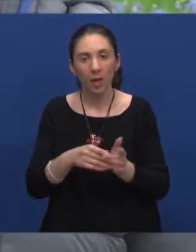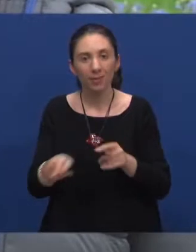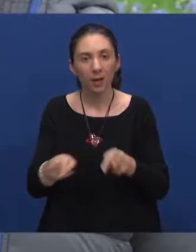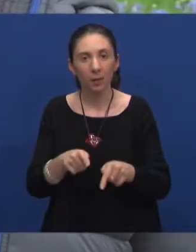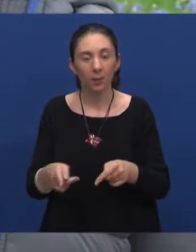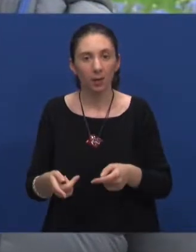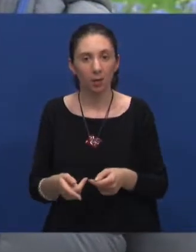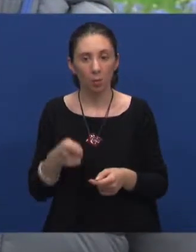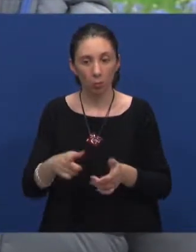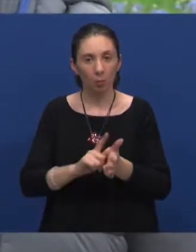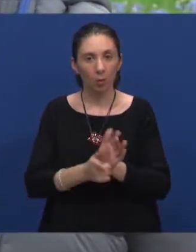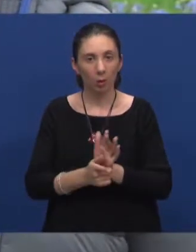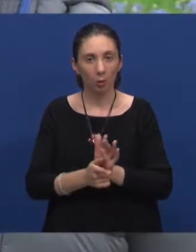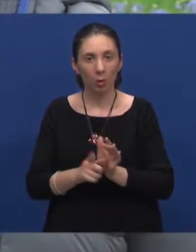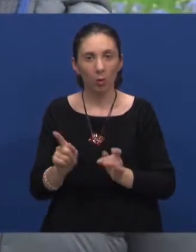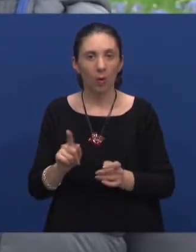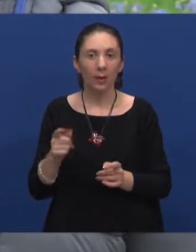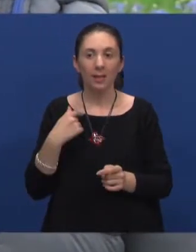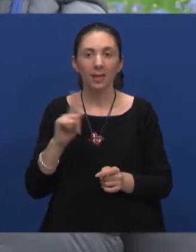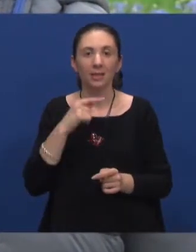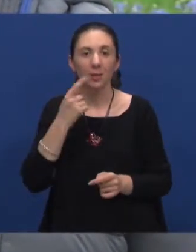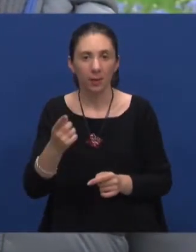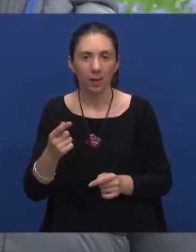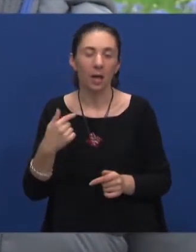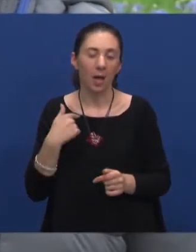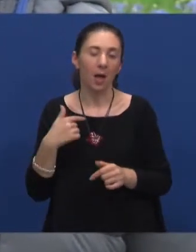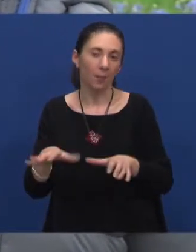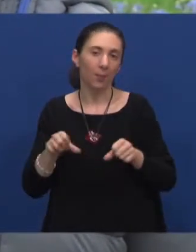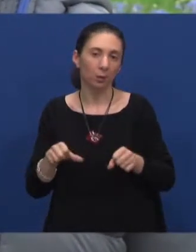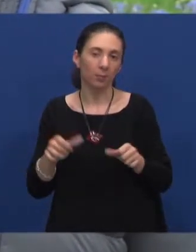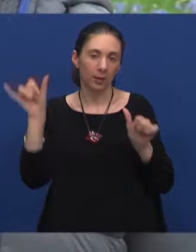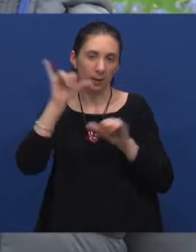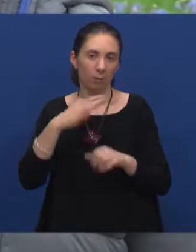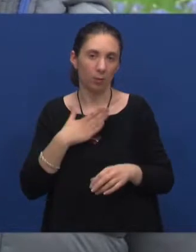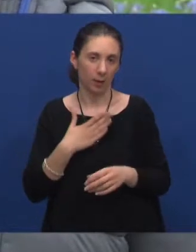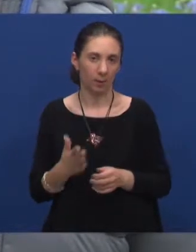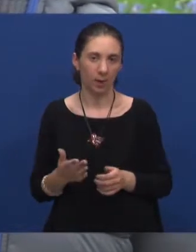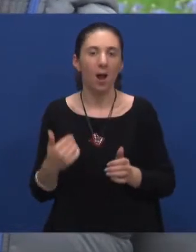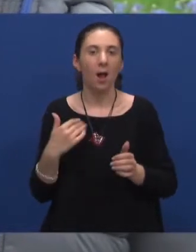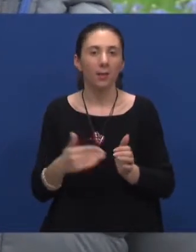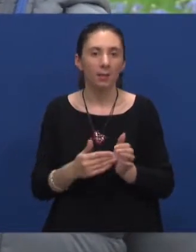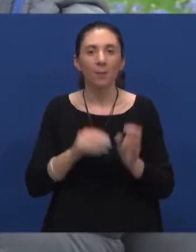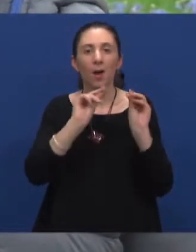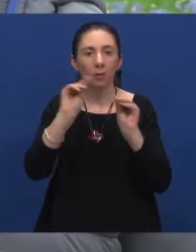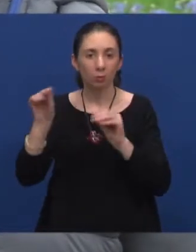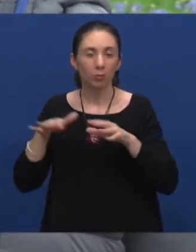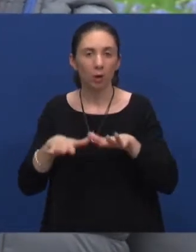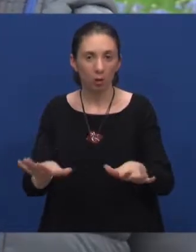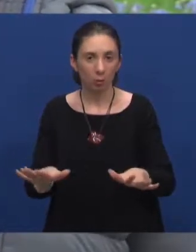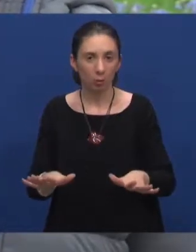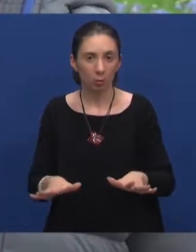tom trenutku nije bio slučaj, pa eto mogu malo ja preuzeti krivnju na sebe, no treba malo educirati ljude